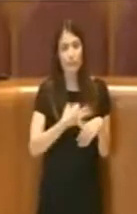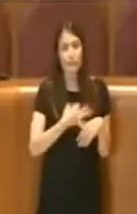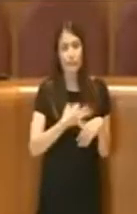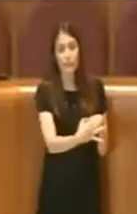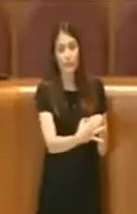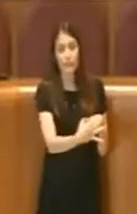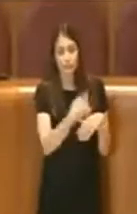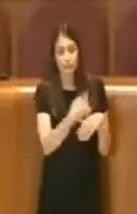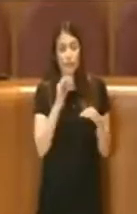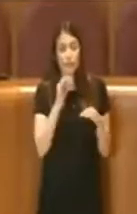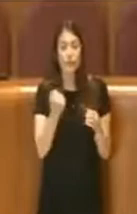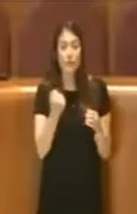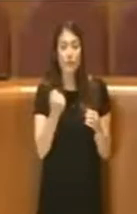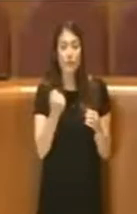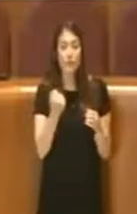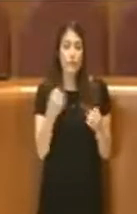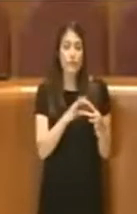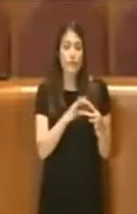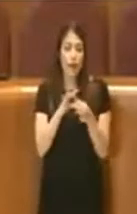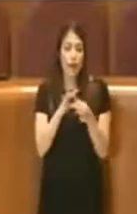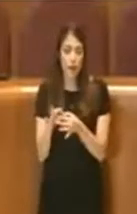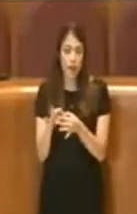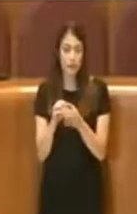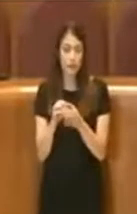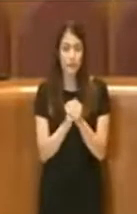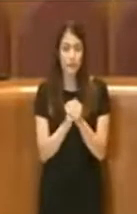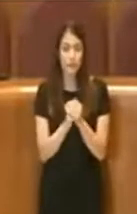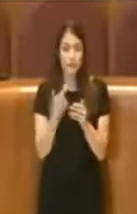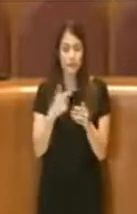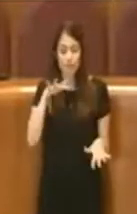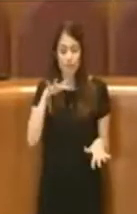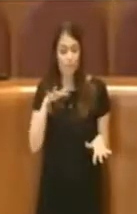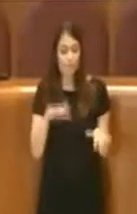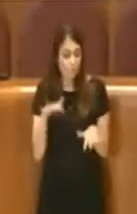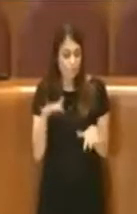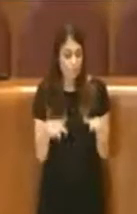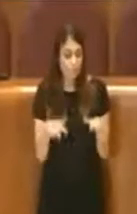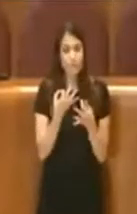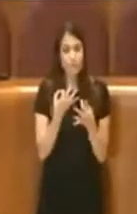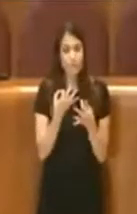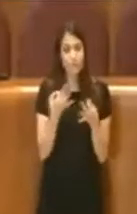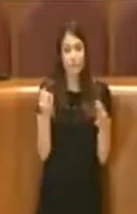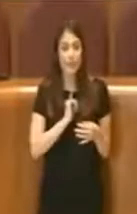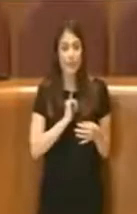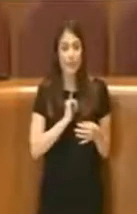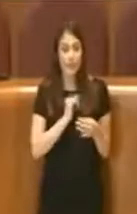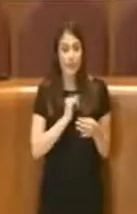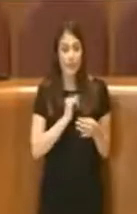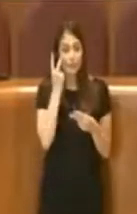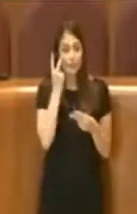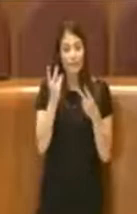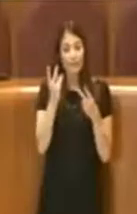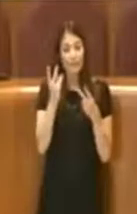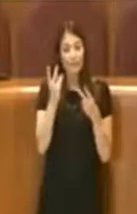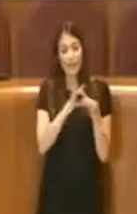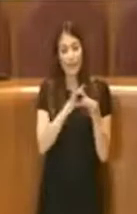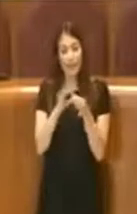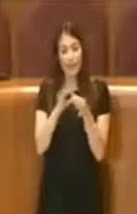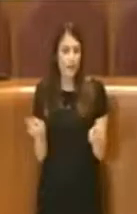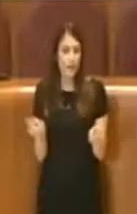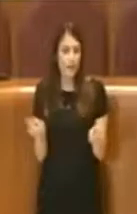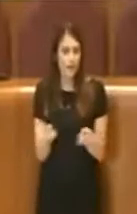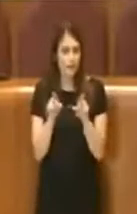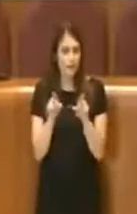forze alleate, le cui incertezze, dovute alla non perfetta identità di vedute degli alleati stessi,